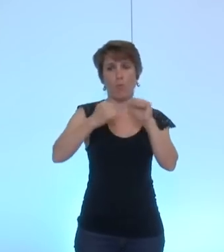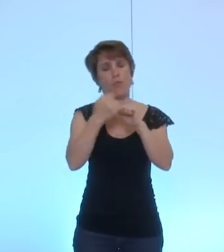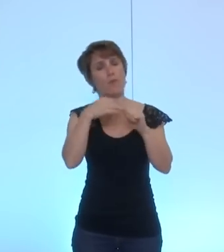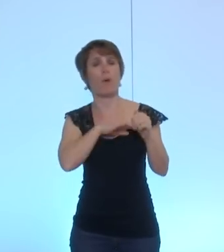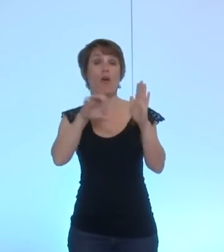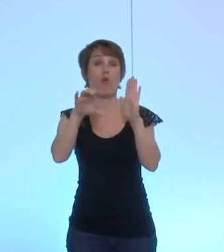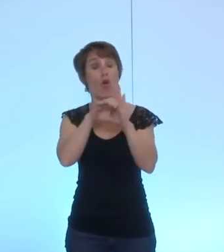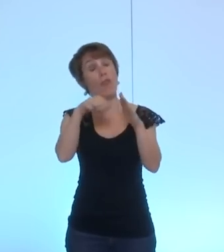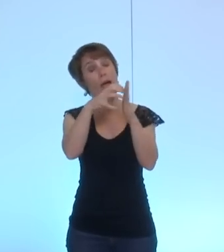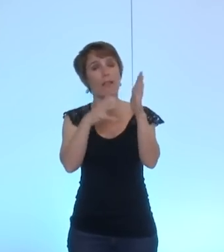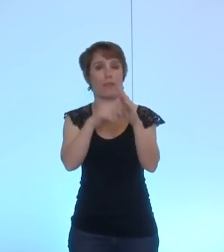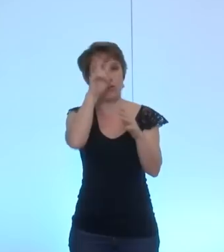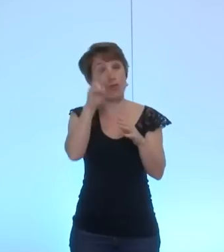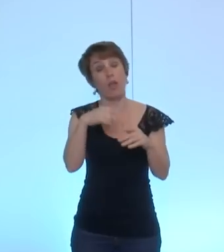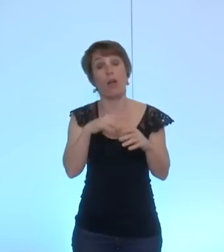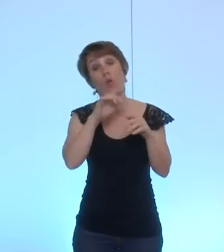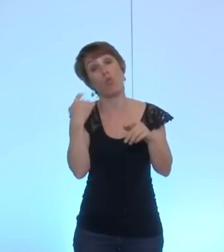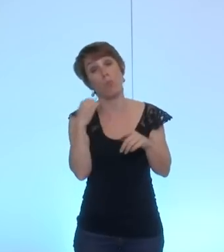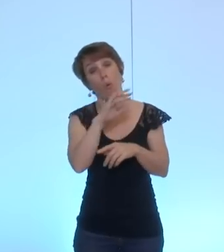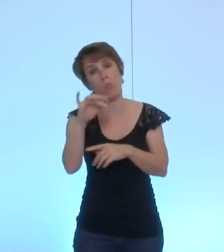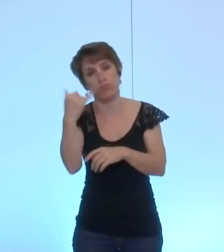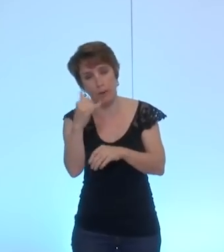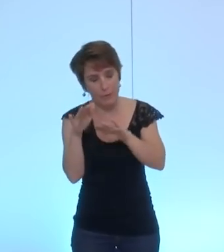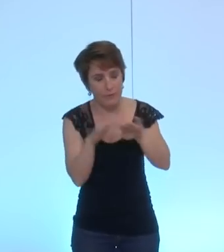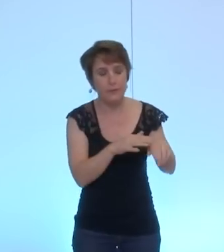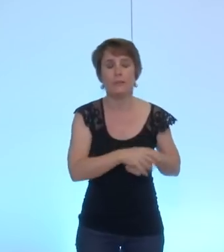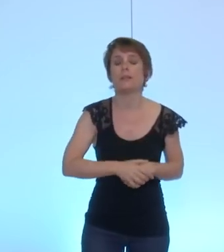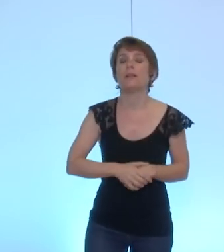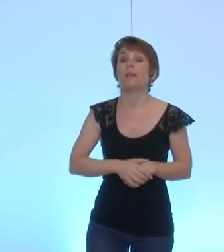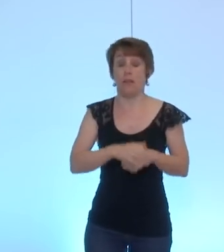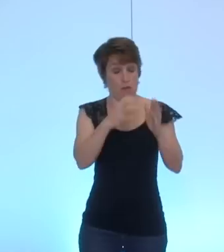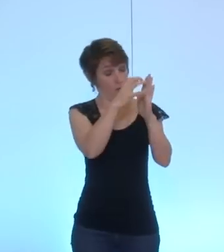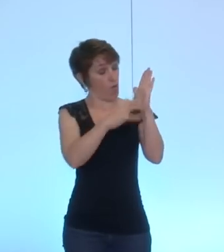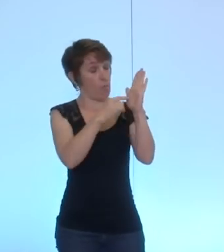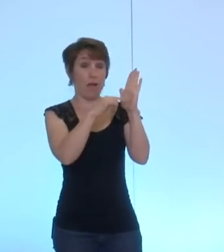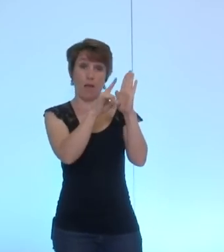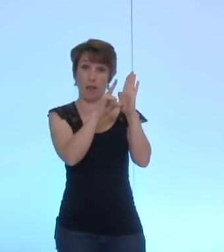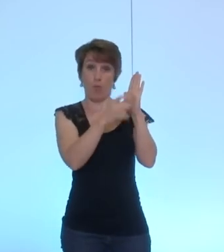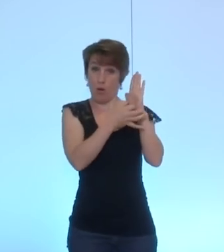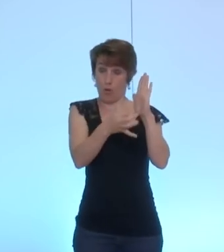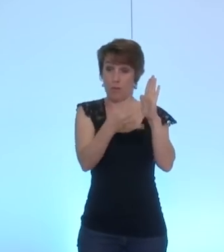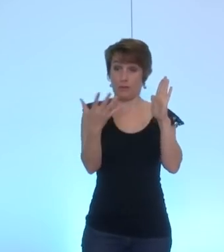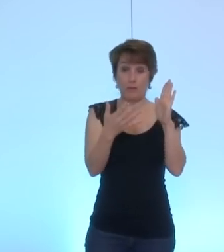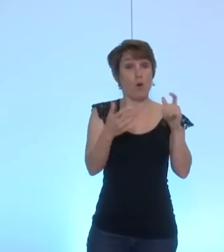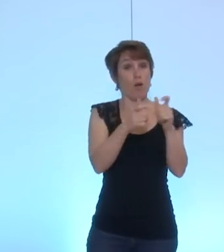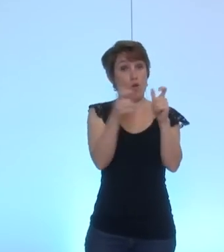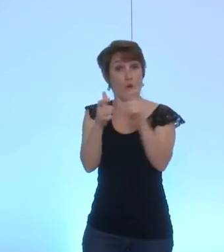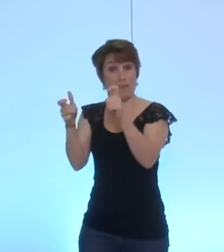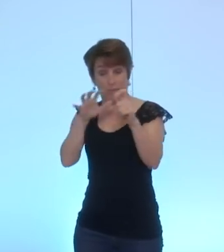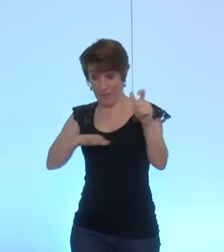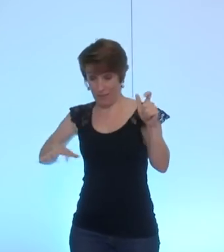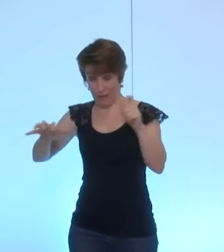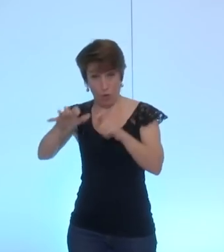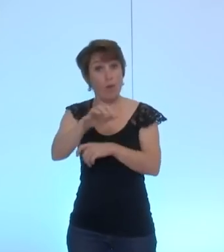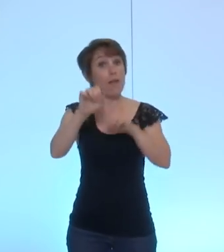en fais grâce et dites que dans le respect des engagements internationaux de la France les collectivités locales et leur groupement peuvent mettre en oeuvre